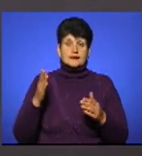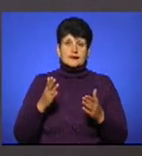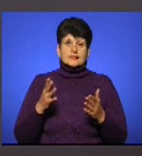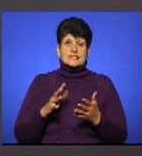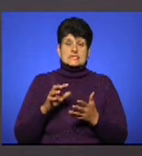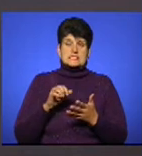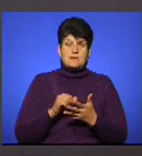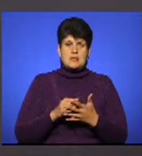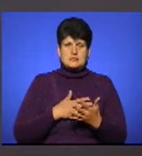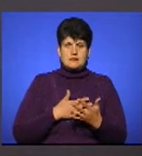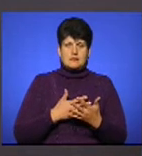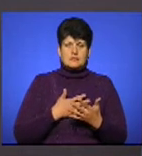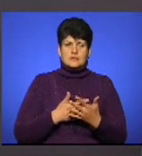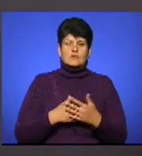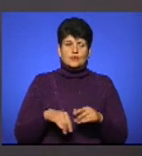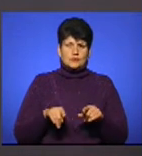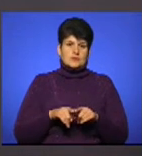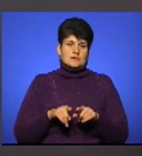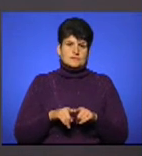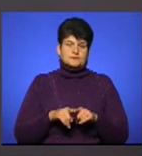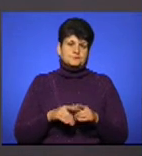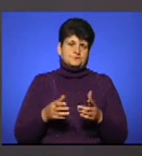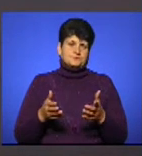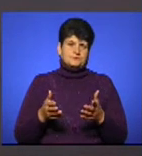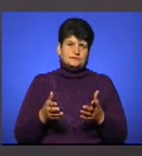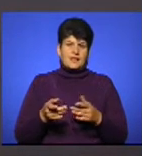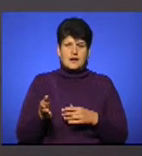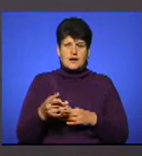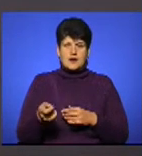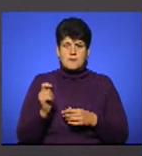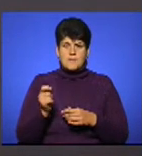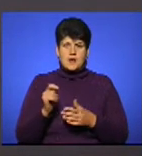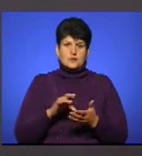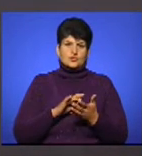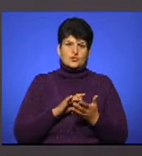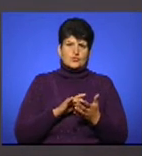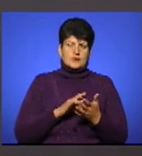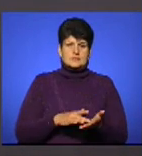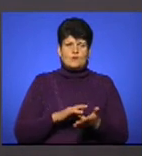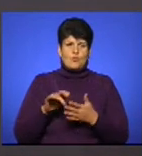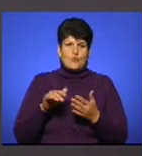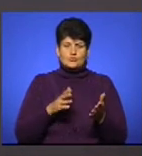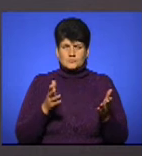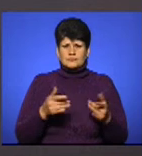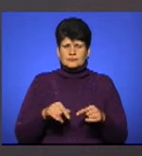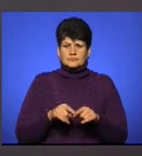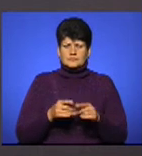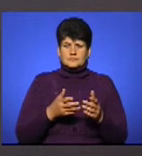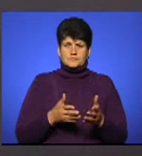які займаються активно теж такими ж рибалкою, туризмом, подорожами і тому подібно.